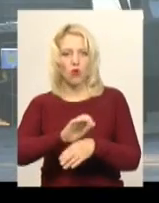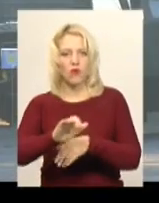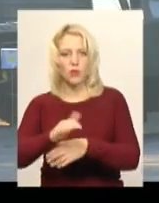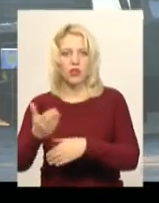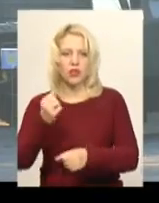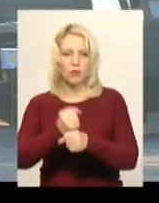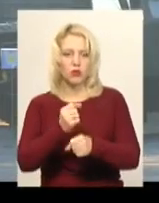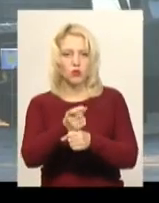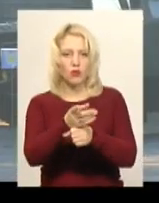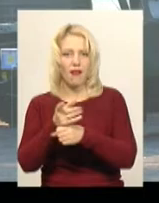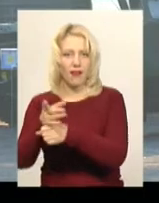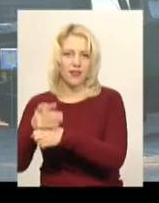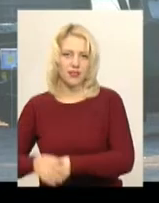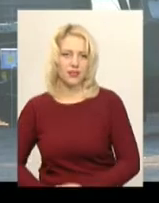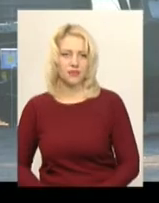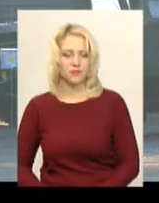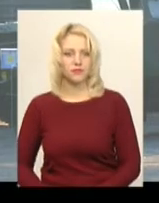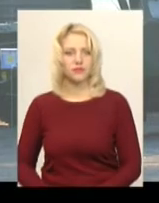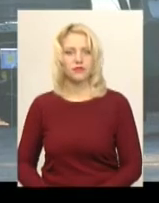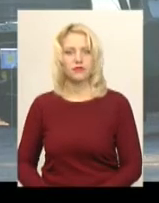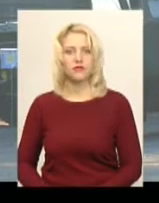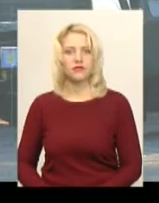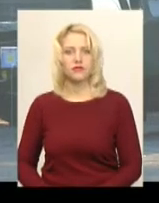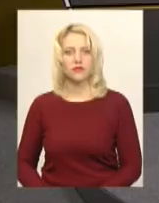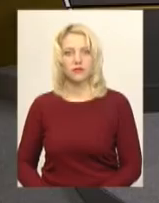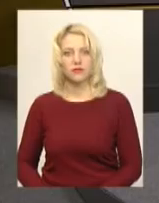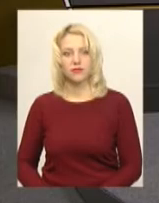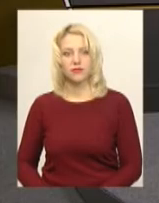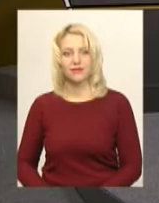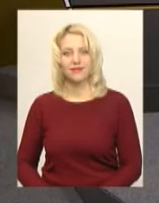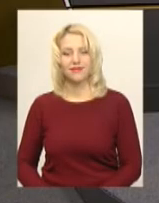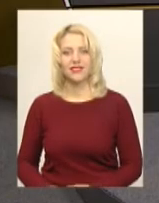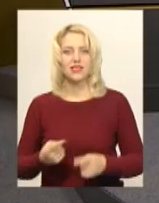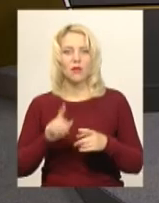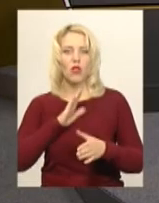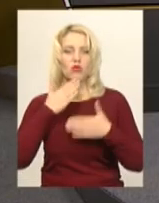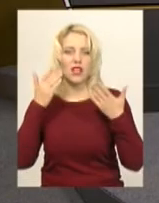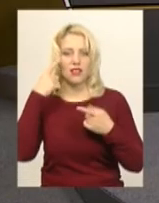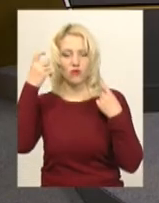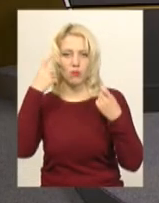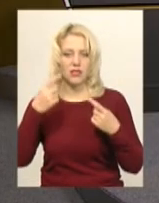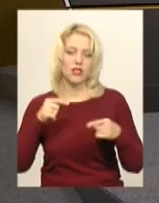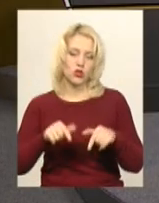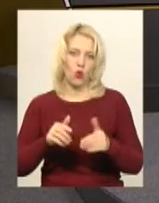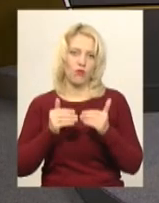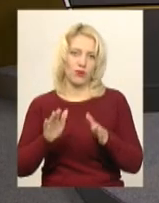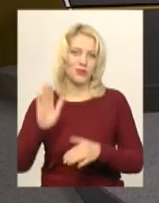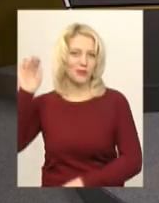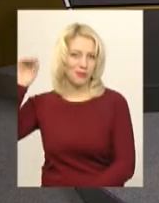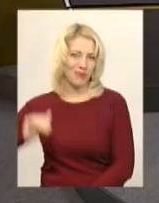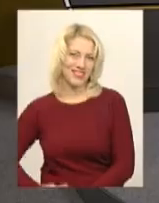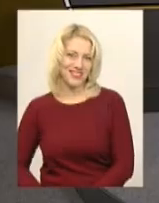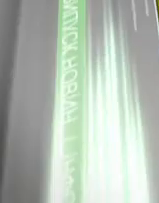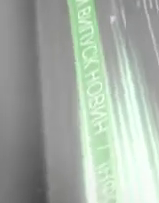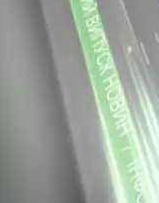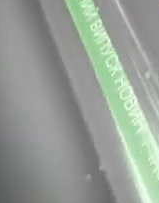працюють ракетники. Дарина Денисенко, Віктор Кривий, новини Поділля, центр. Це була остання інформація цього випуску, побачимось.